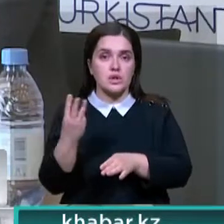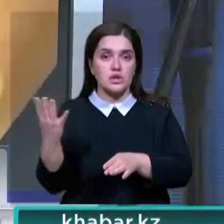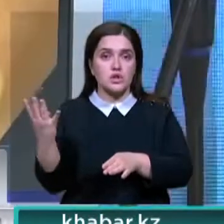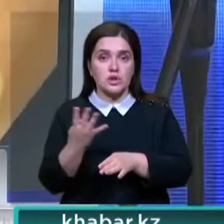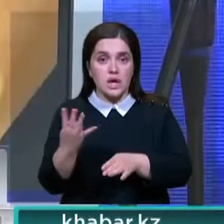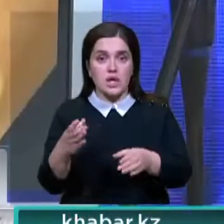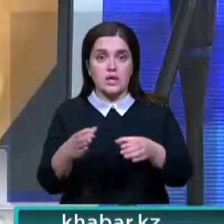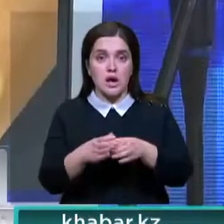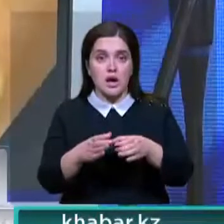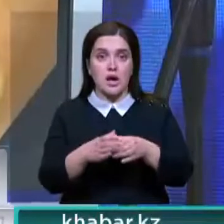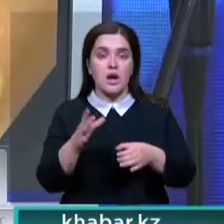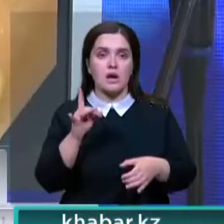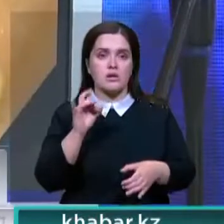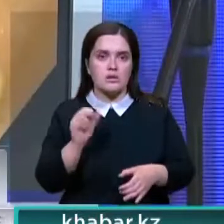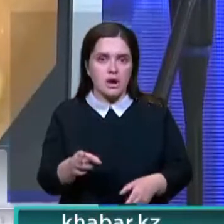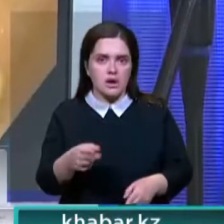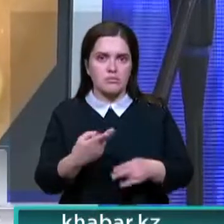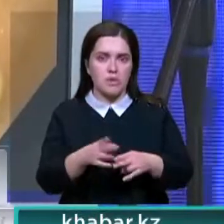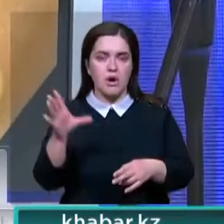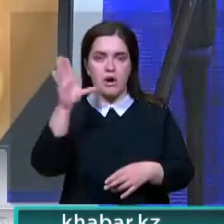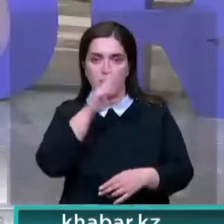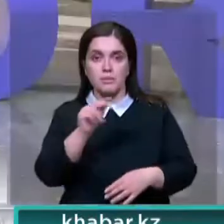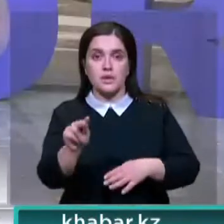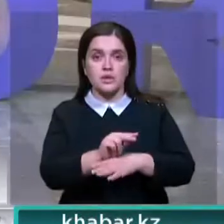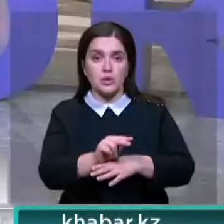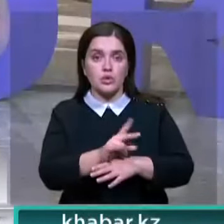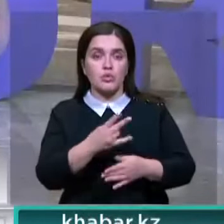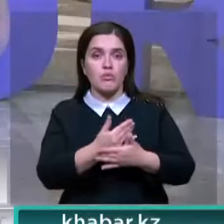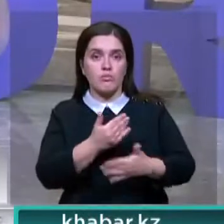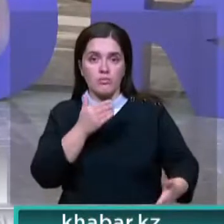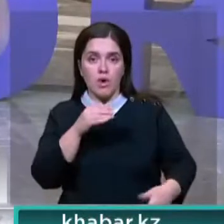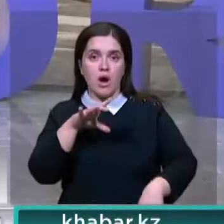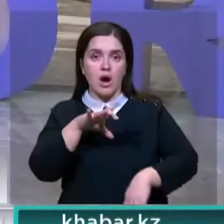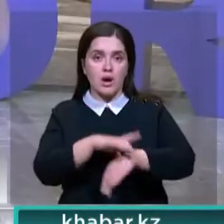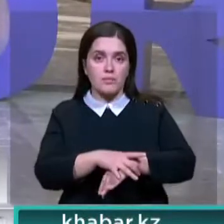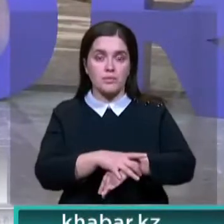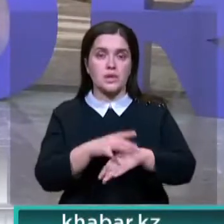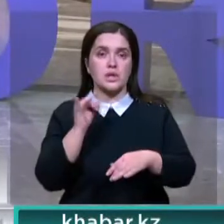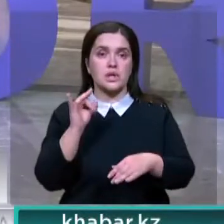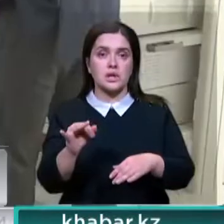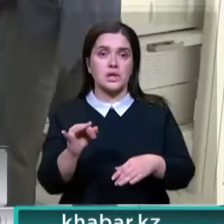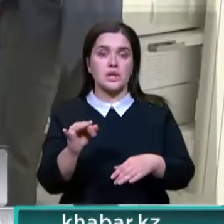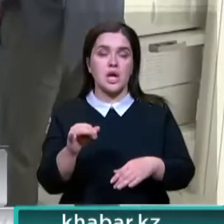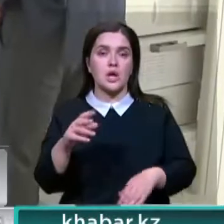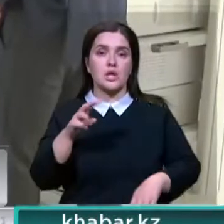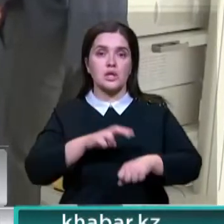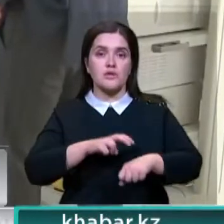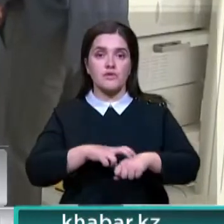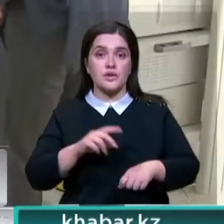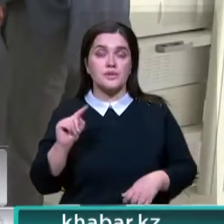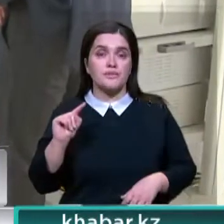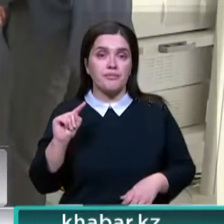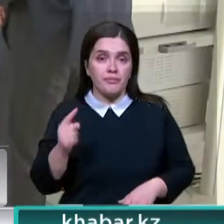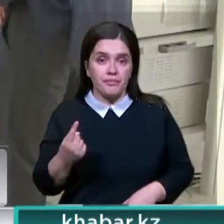третьей и четвертой стадиях. Хотя онкология не приговор, важно вовремя обнаружить заболевание. И ведущую роль здесь